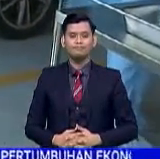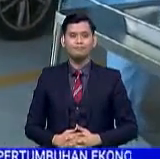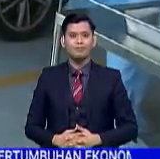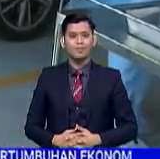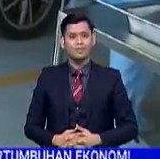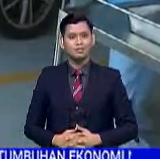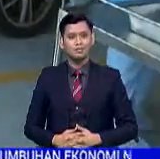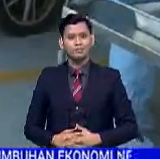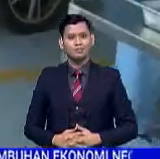Terima kasih.